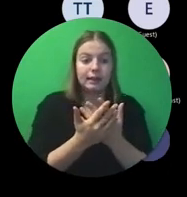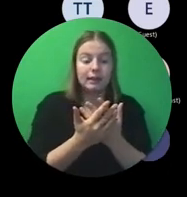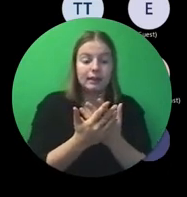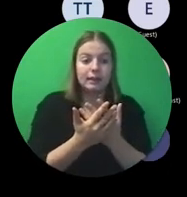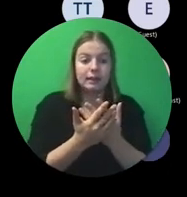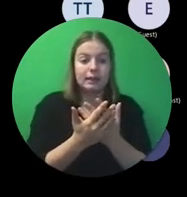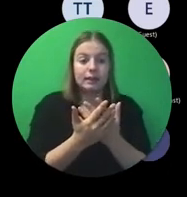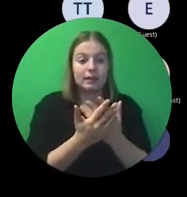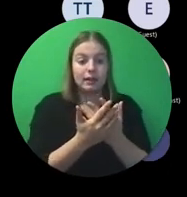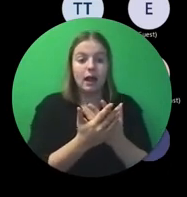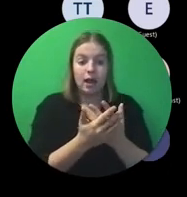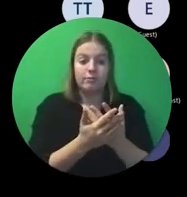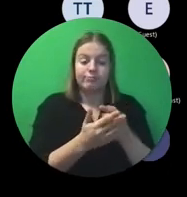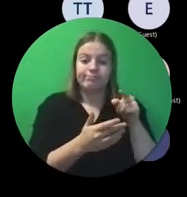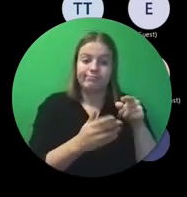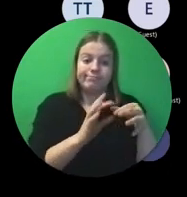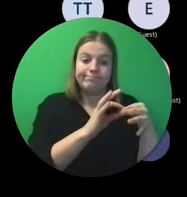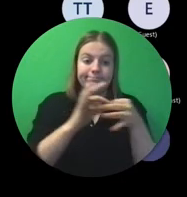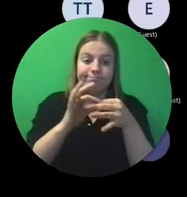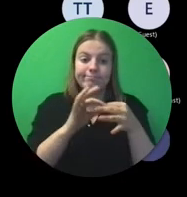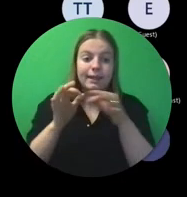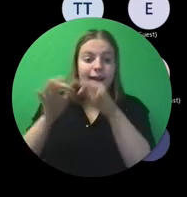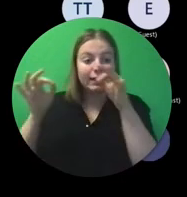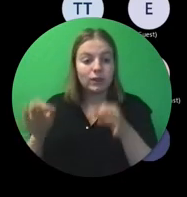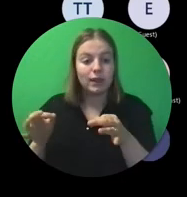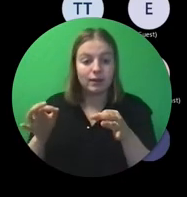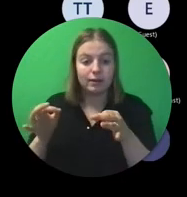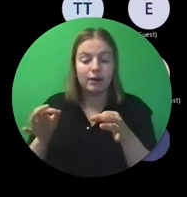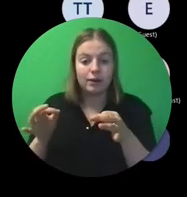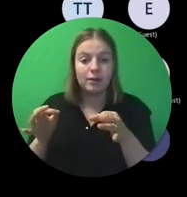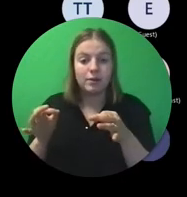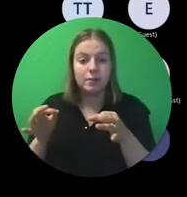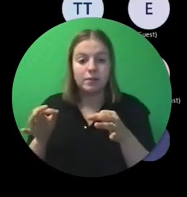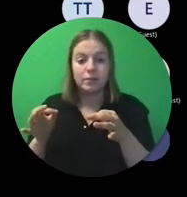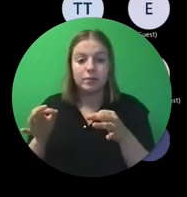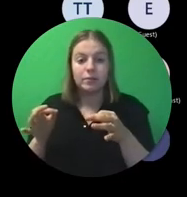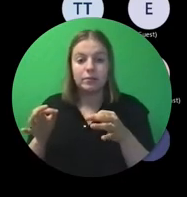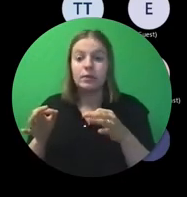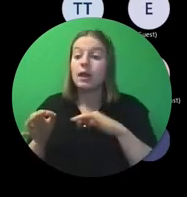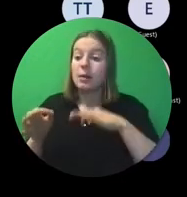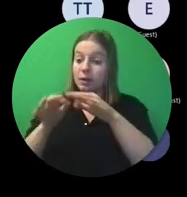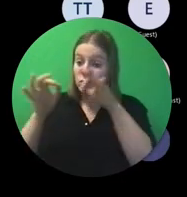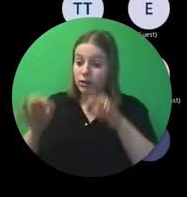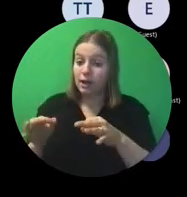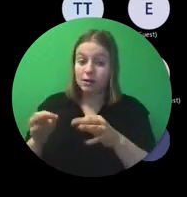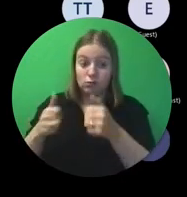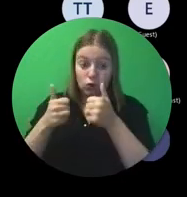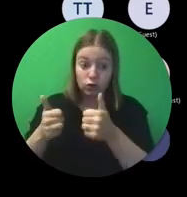resultaten. Goed. Die resultaten zijn er en die zijn 30.